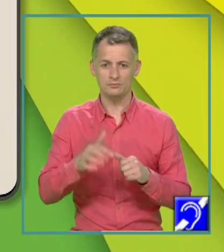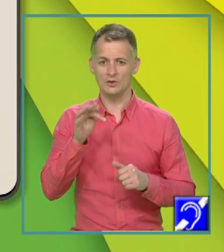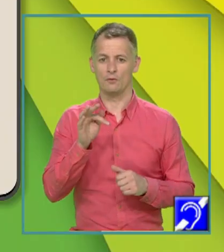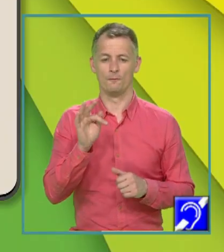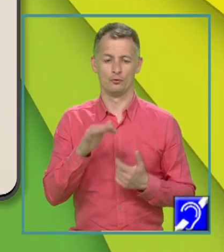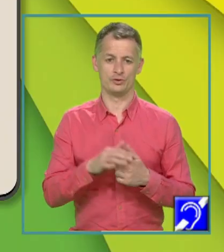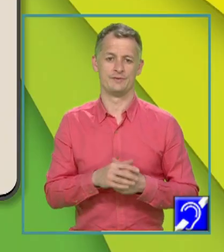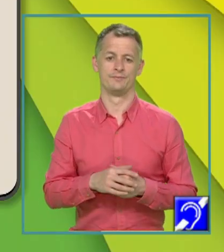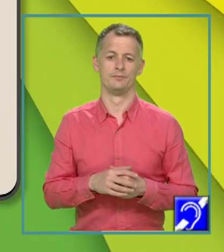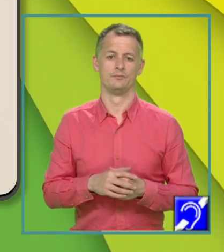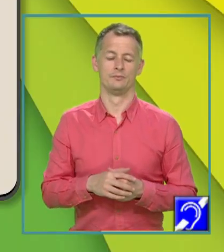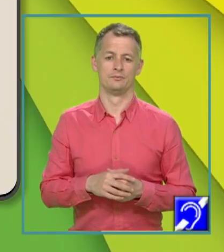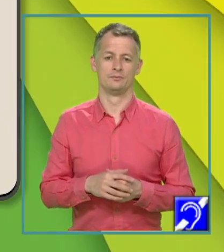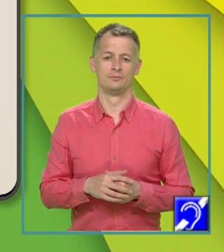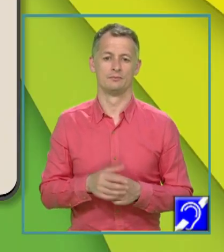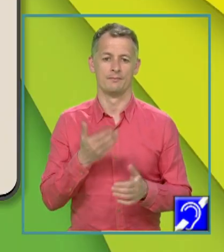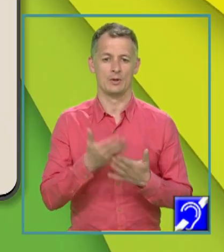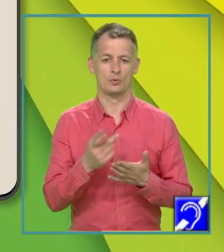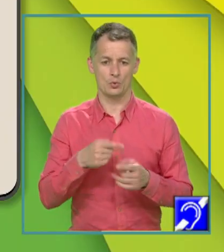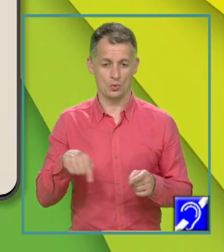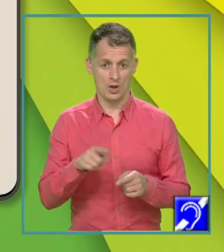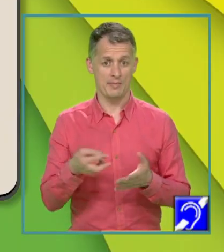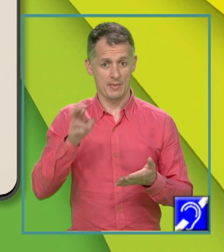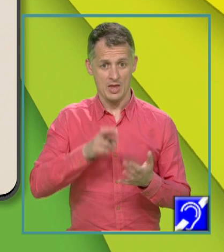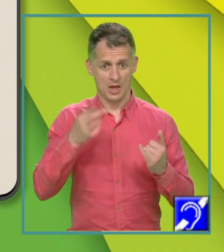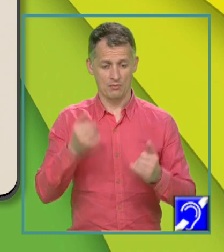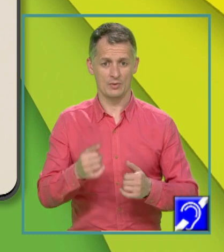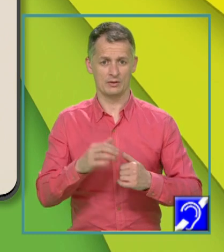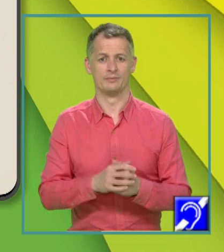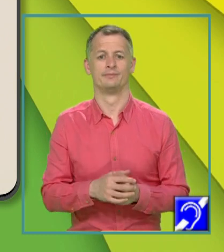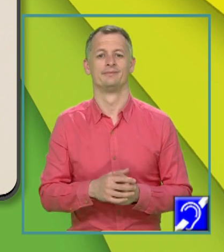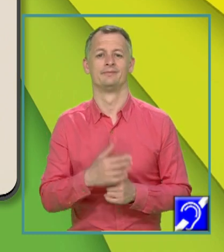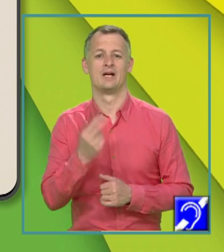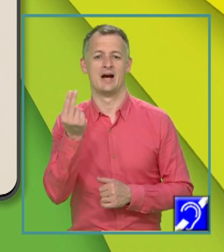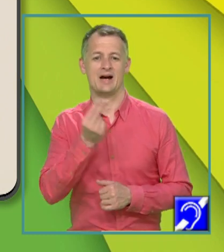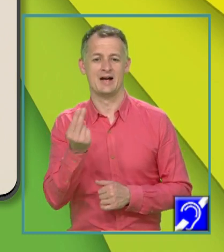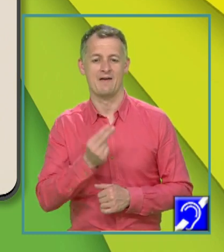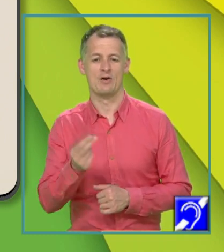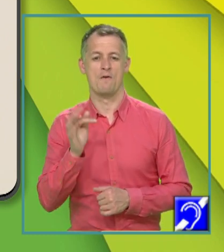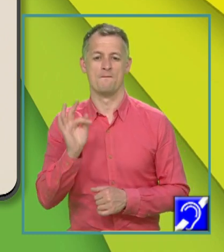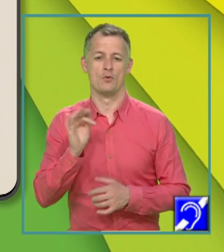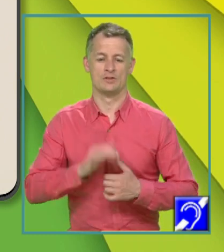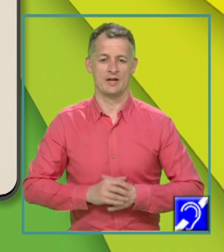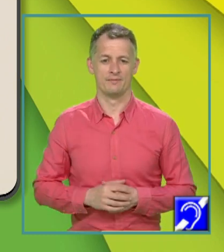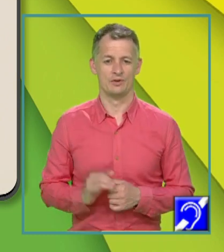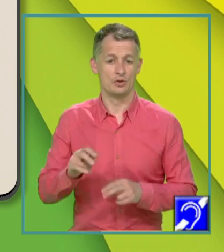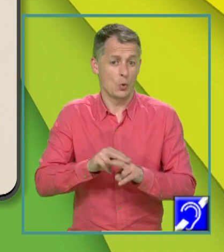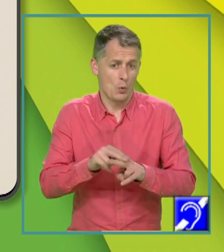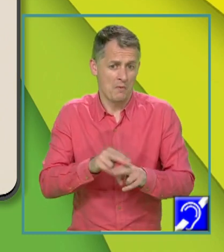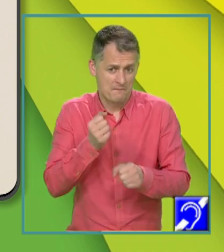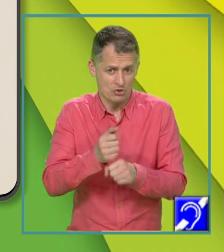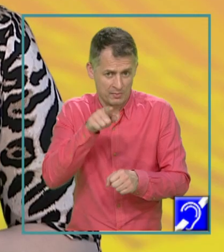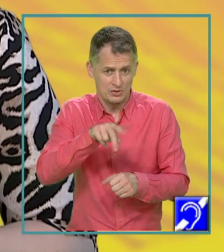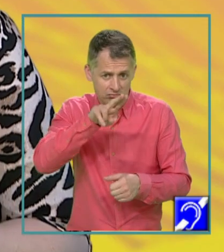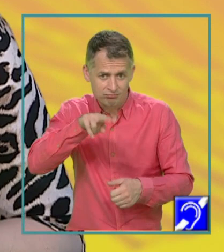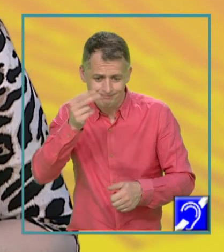În cazul acesta am repetat pentru graficul funcției și cum desenăm acest